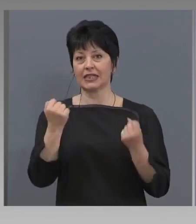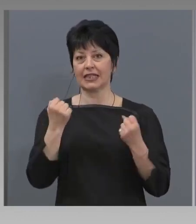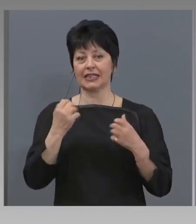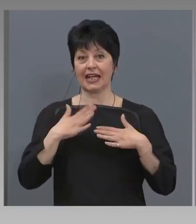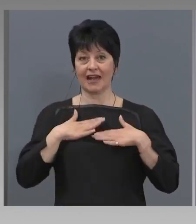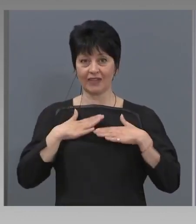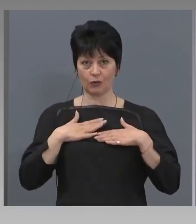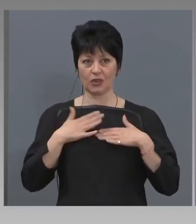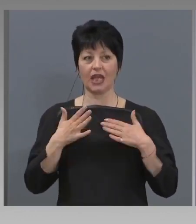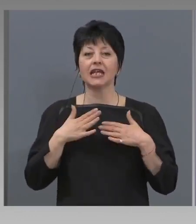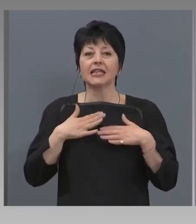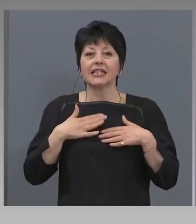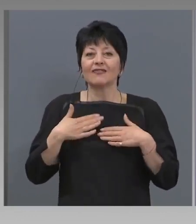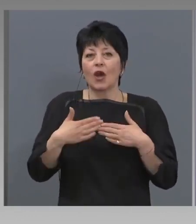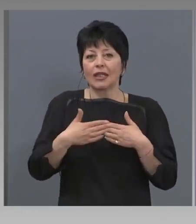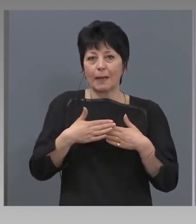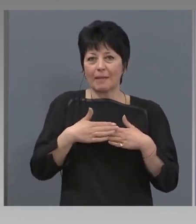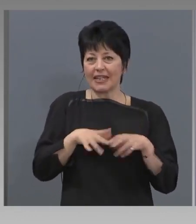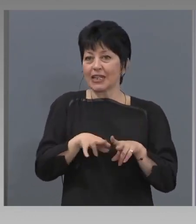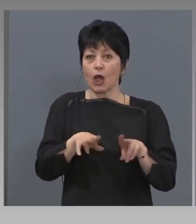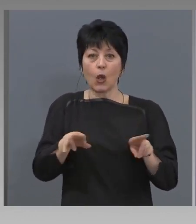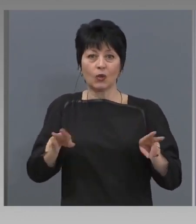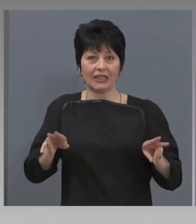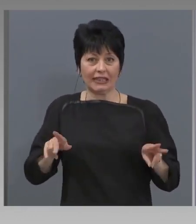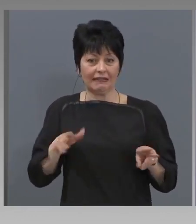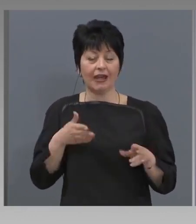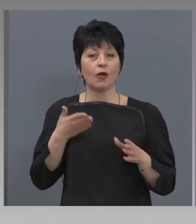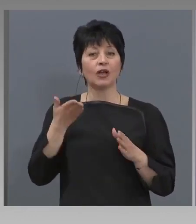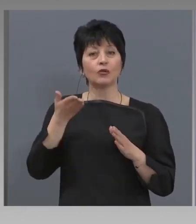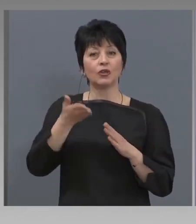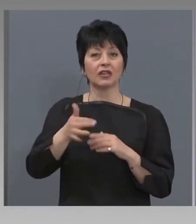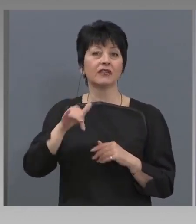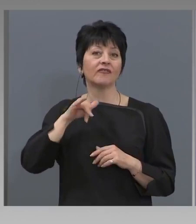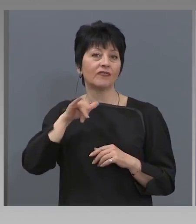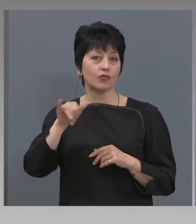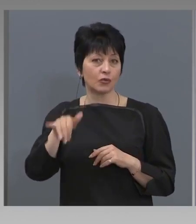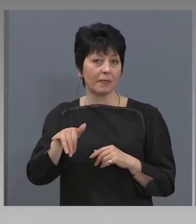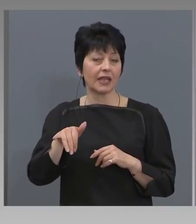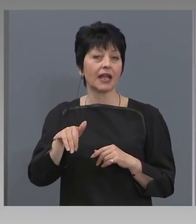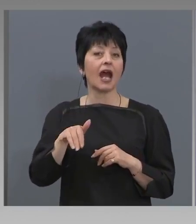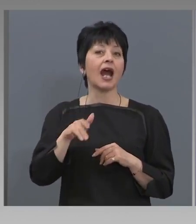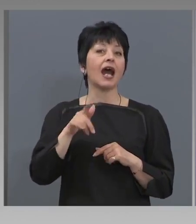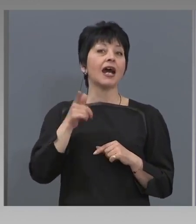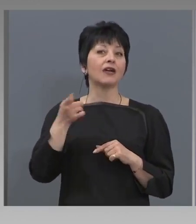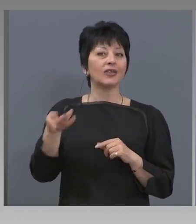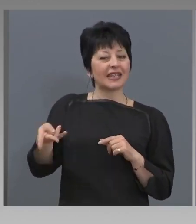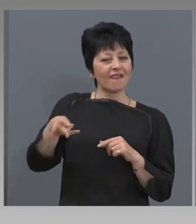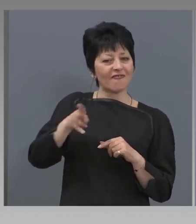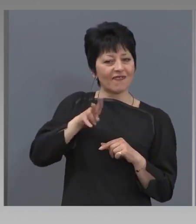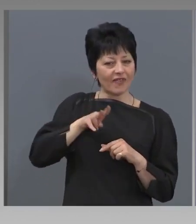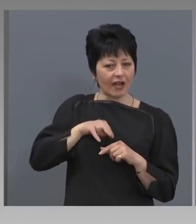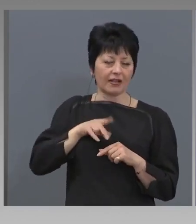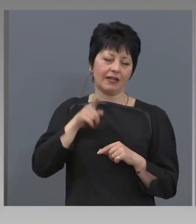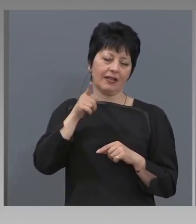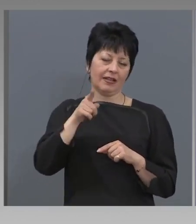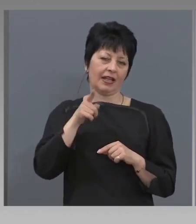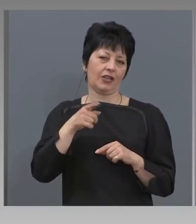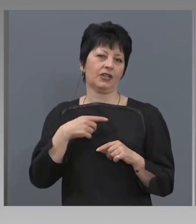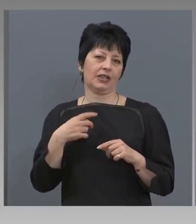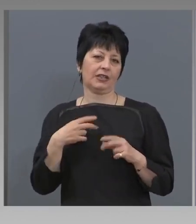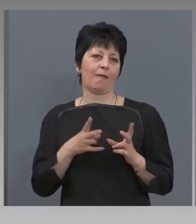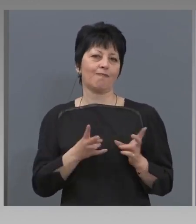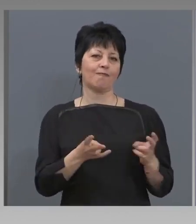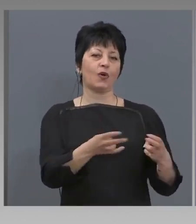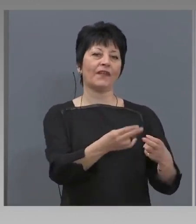отидат в чужбина и се завърнат от сезонната работа, те ще бъдат подложени на съответната карантина